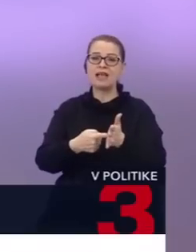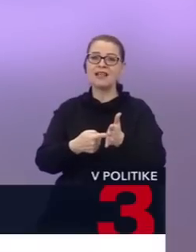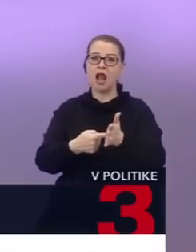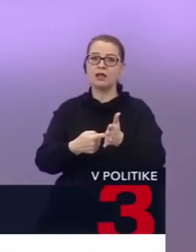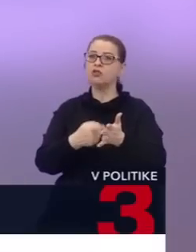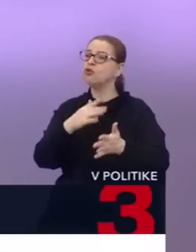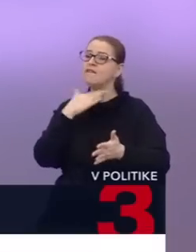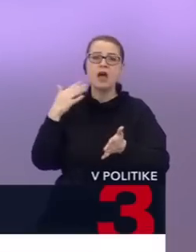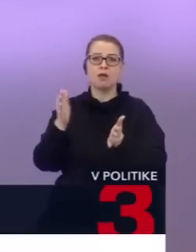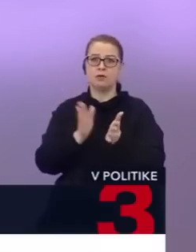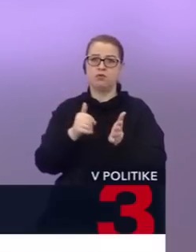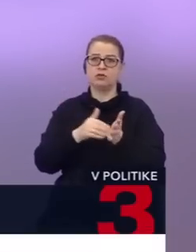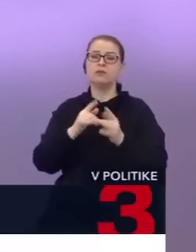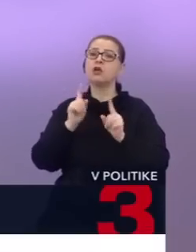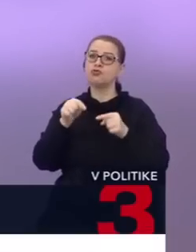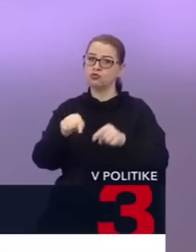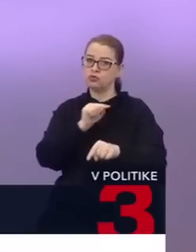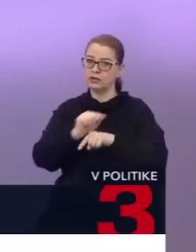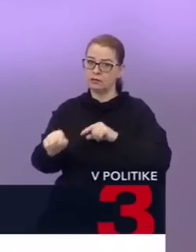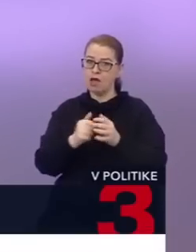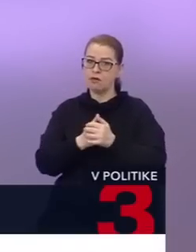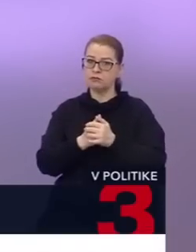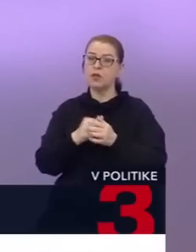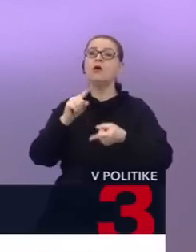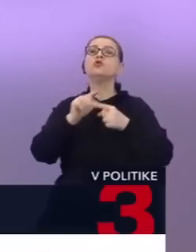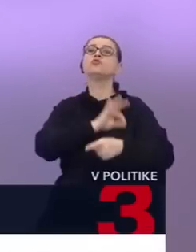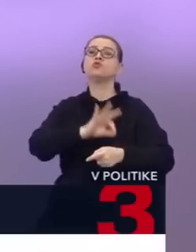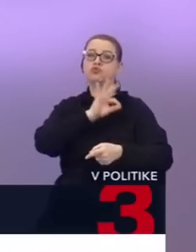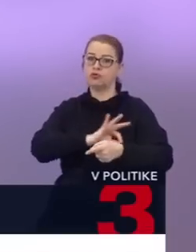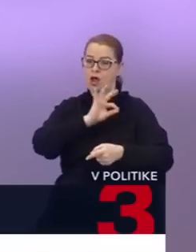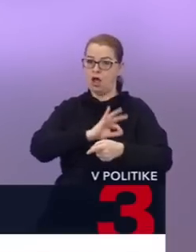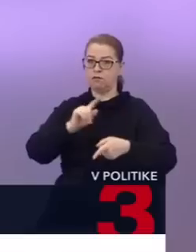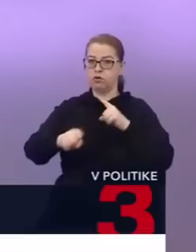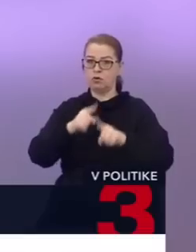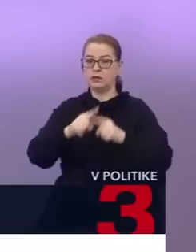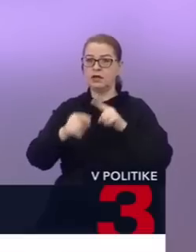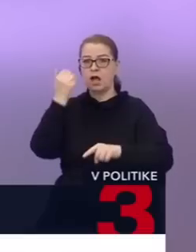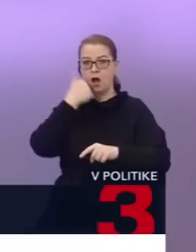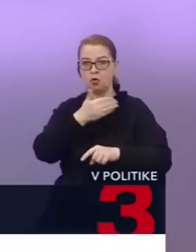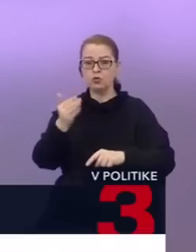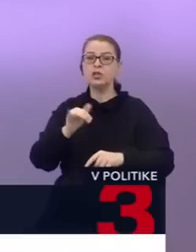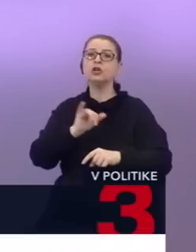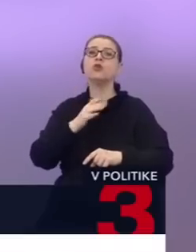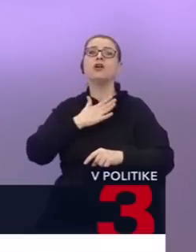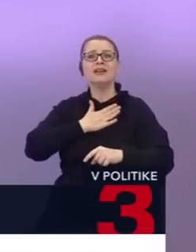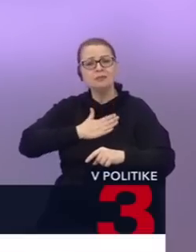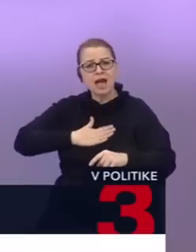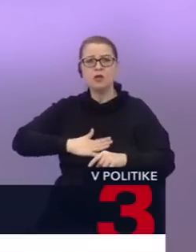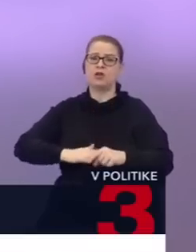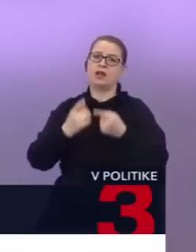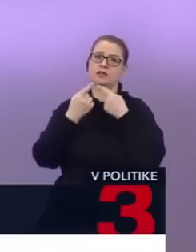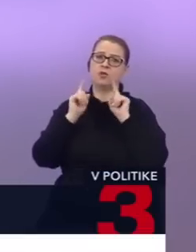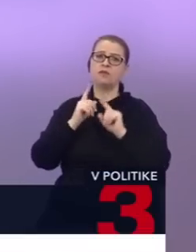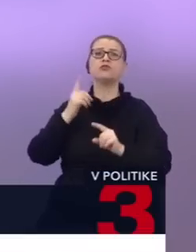veľmi potrebné a čo tu tak chýba, je politika, slušná politika ľudí, ktorým záleží na Slovensku, ktorí vedia